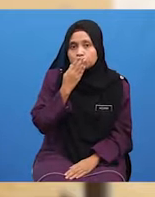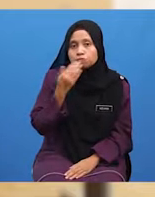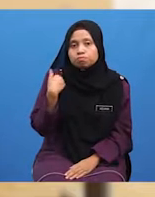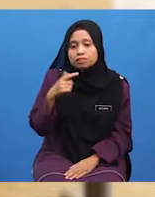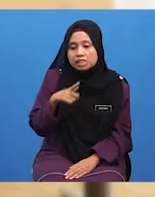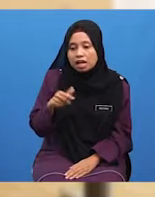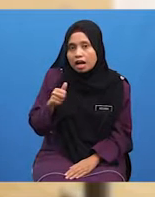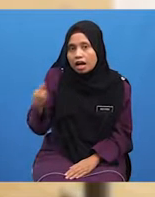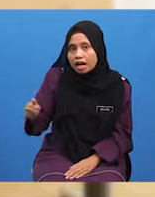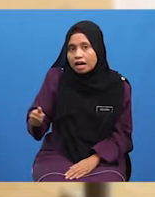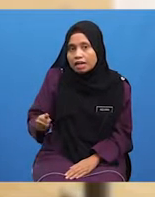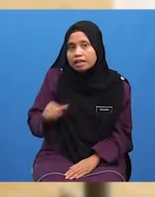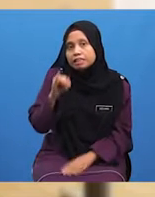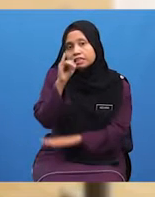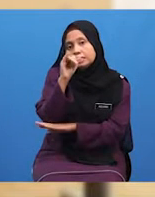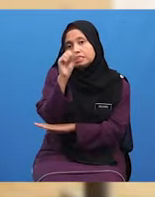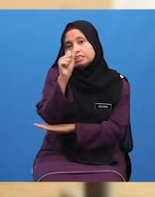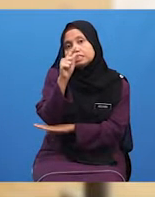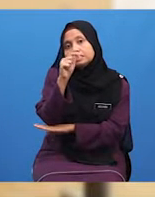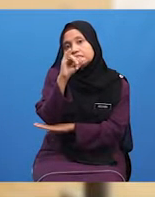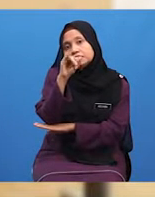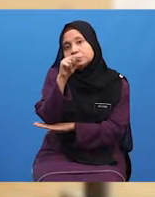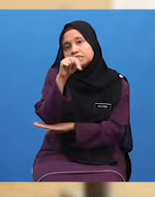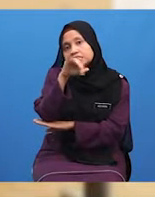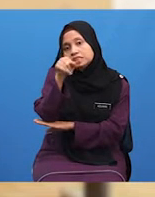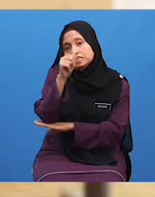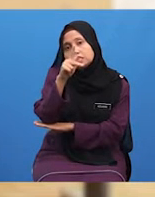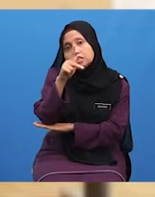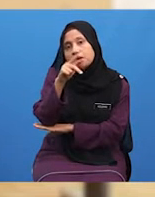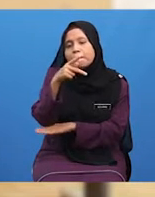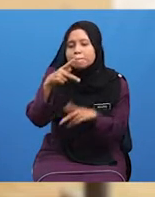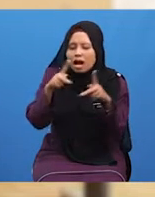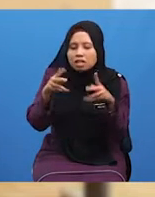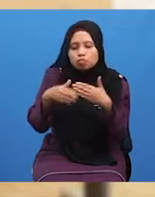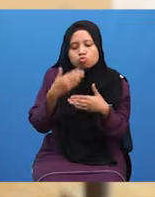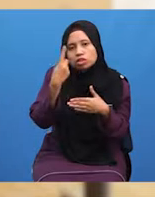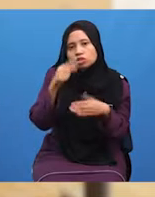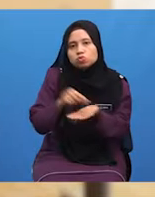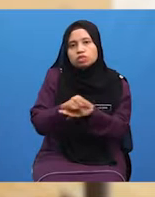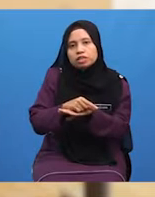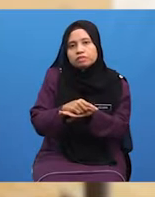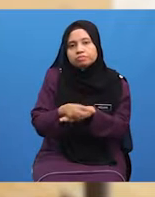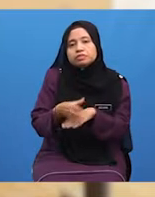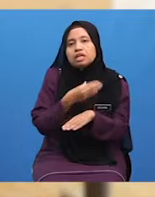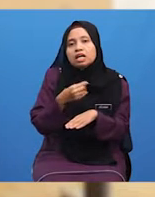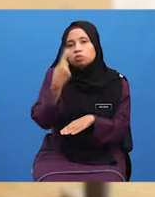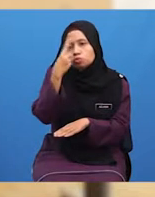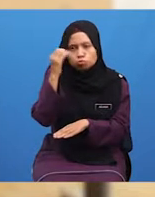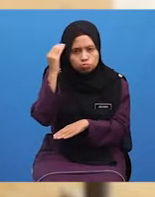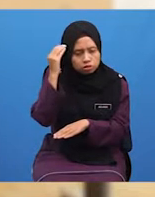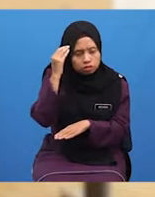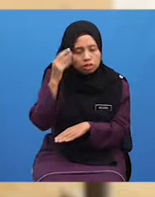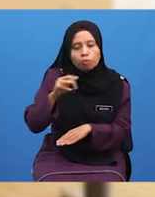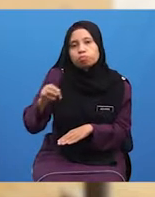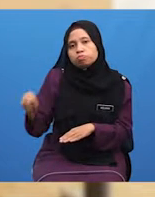Adalah Alat Istinjak Yang Paling Mudah Digunakan Pada Masa Kini Dan Untuk